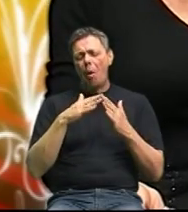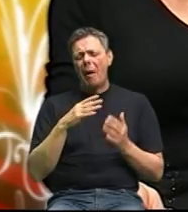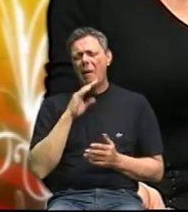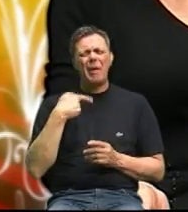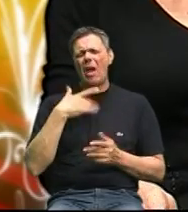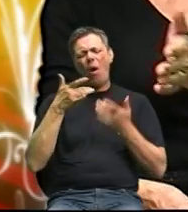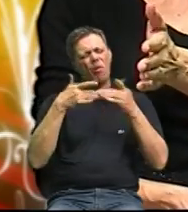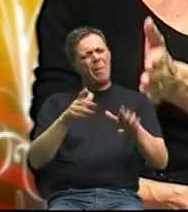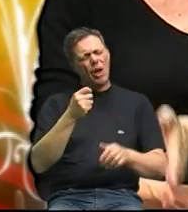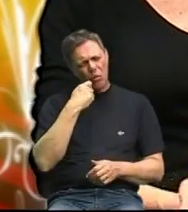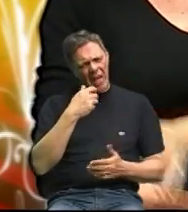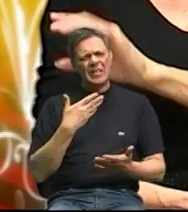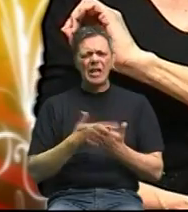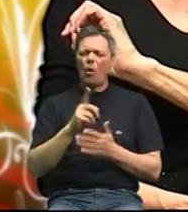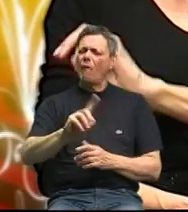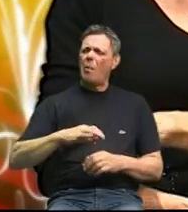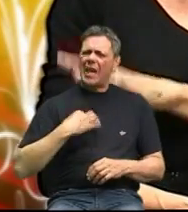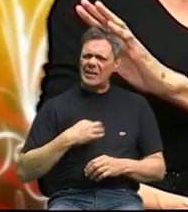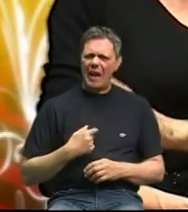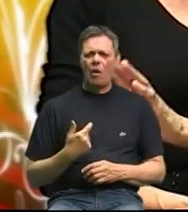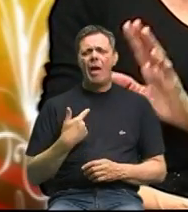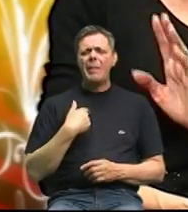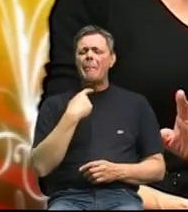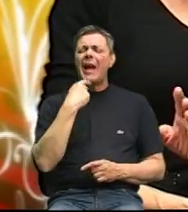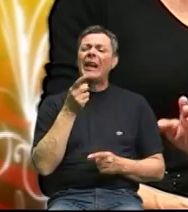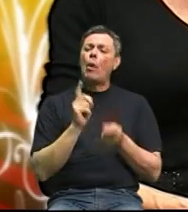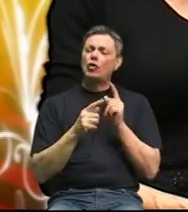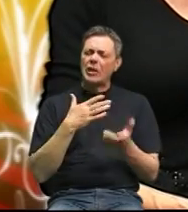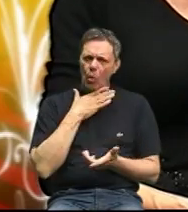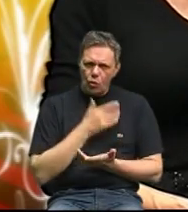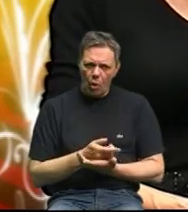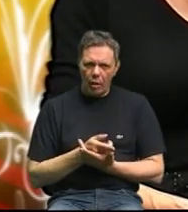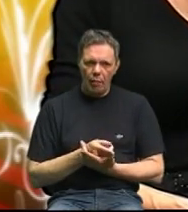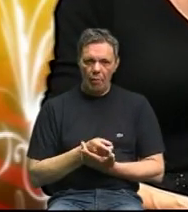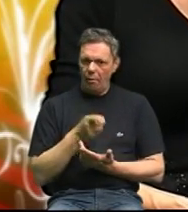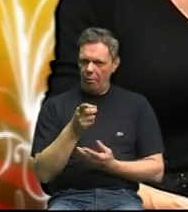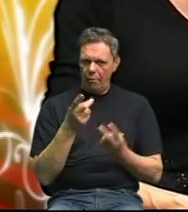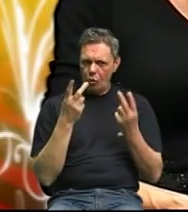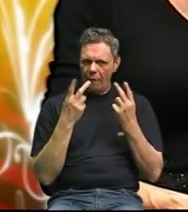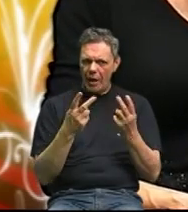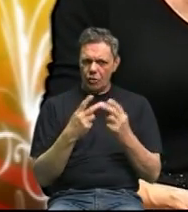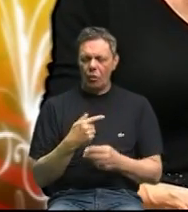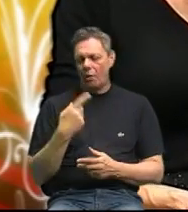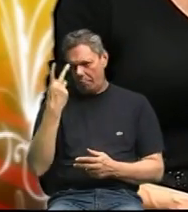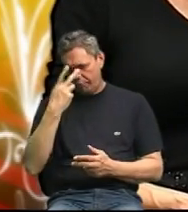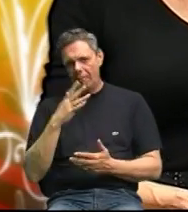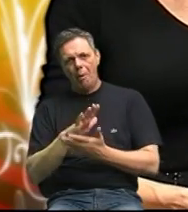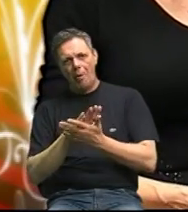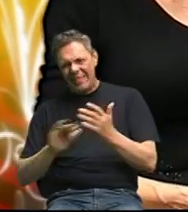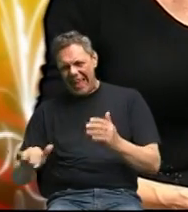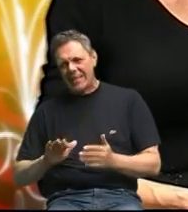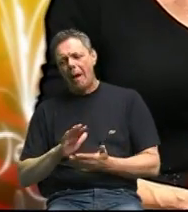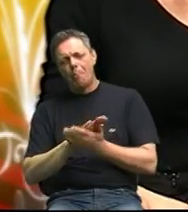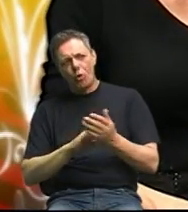je pojesti zbog toga što to nije zdravo nama rekla učiteljica u školi to je istina i učila svoju mamu i